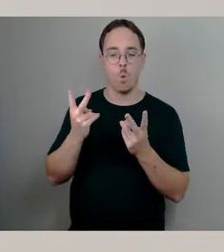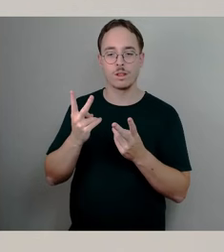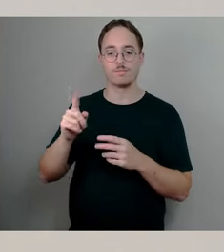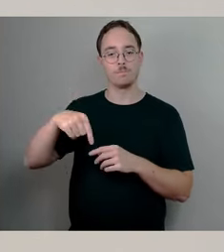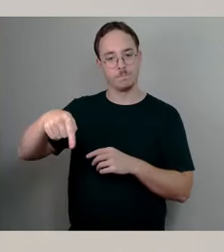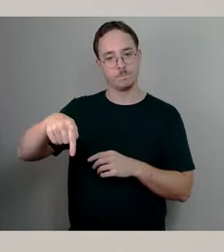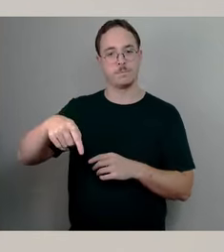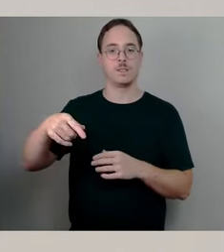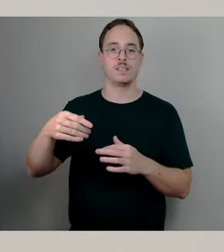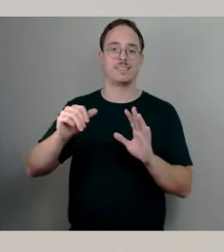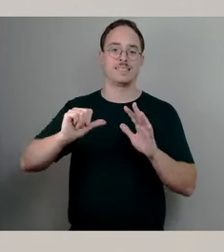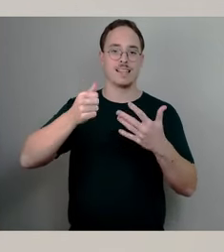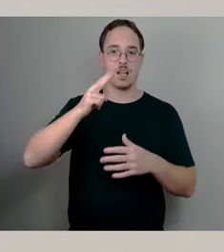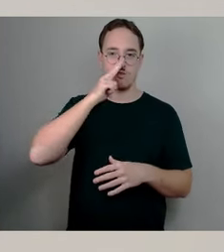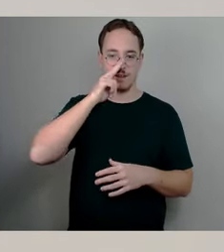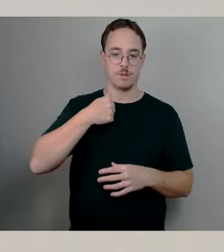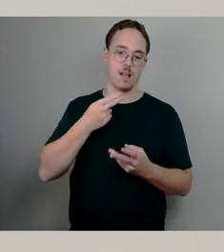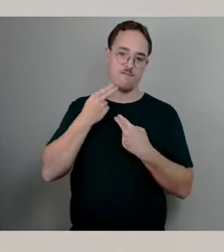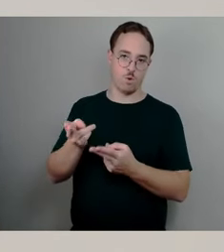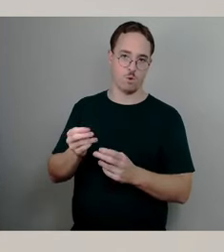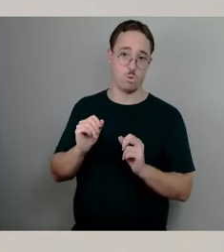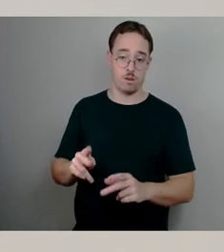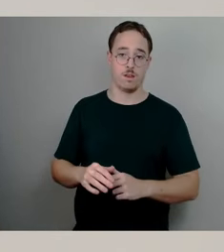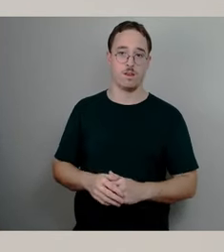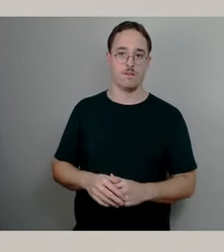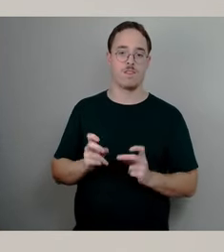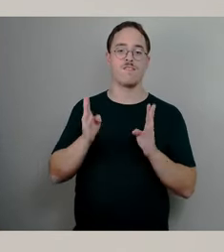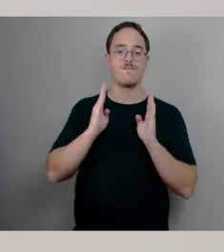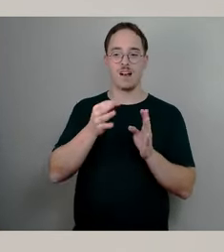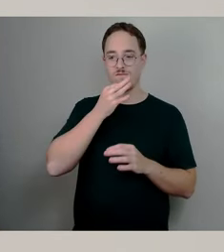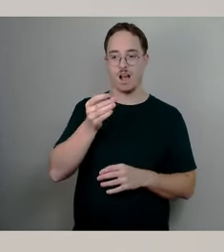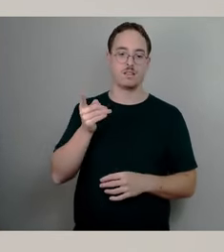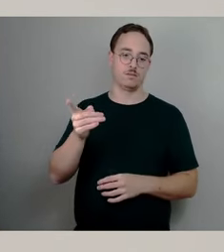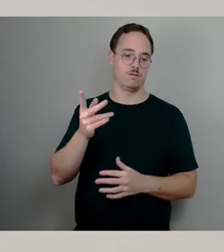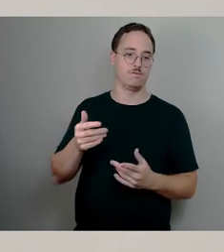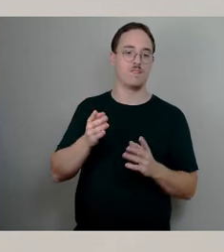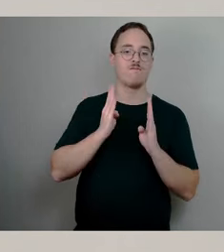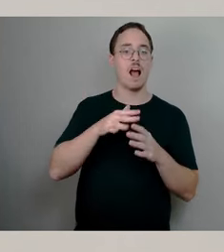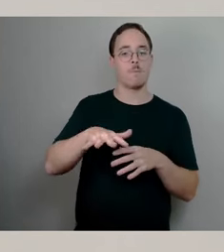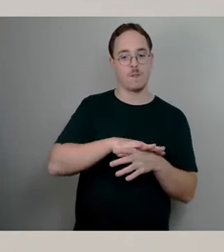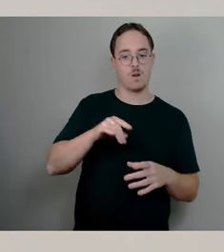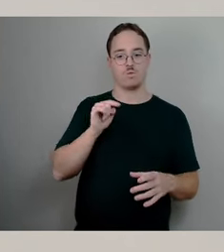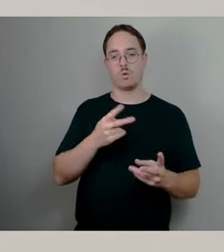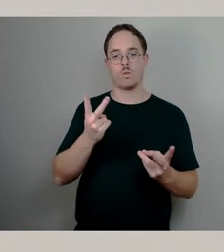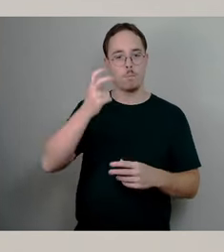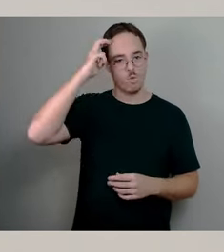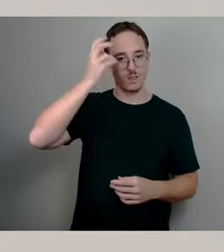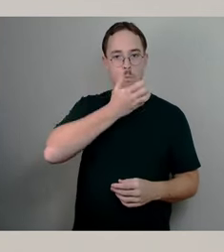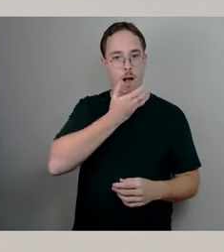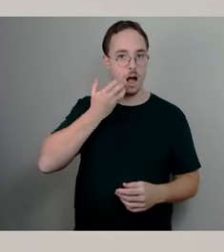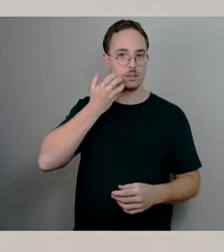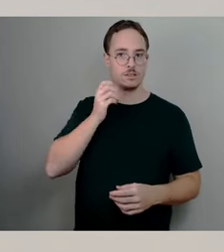das Thema zuständige Fachabteilung oder eben auch Professor Marx beantworten kann.